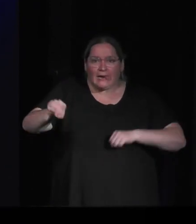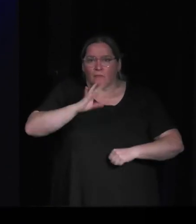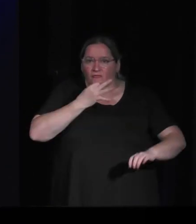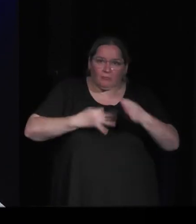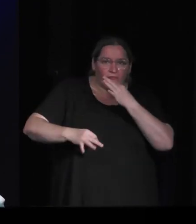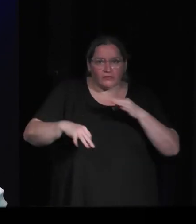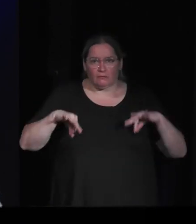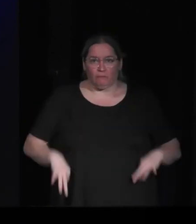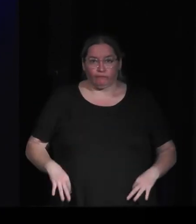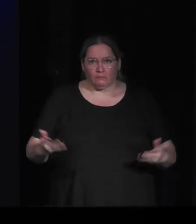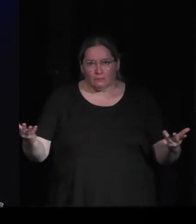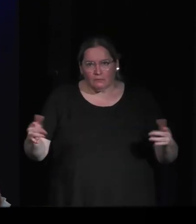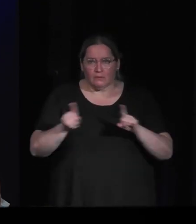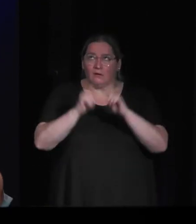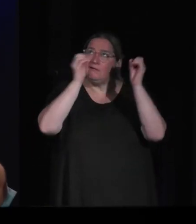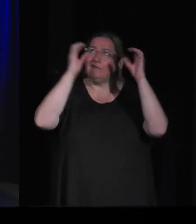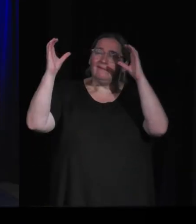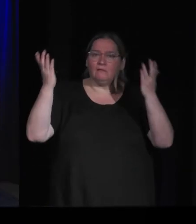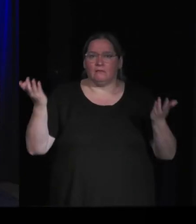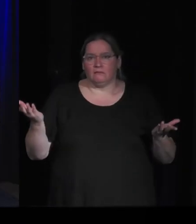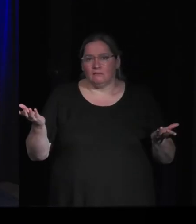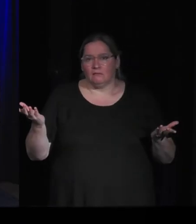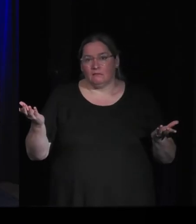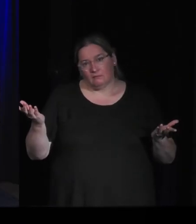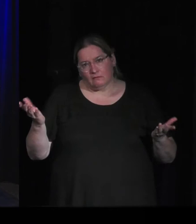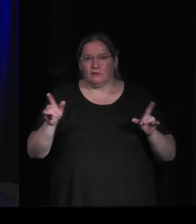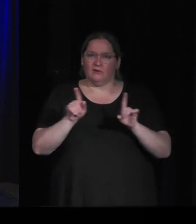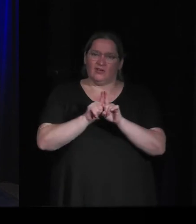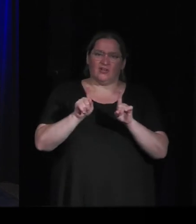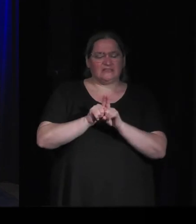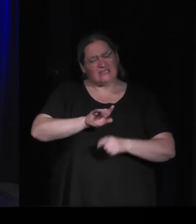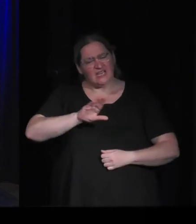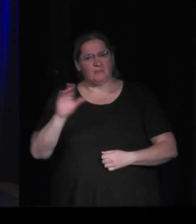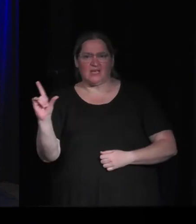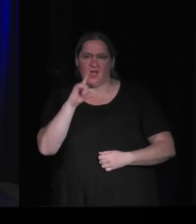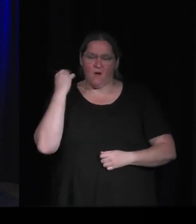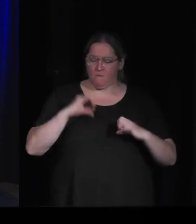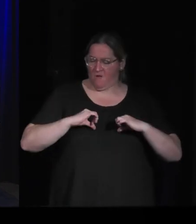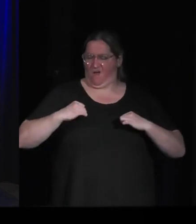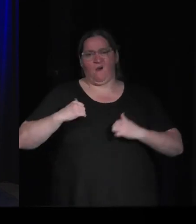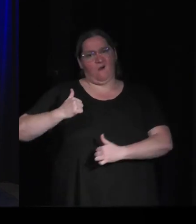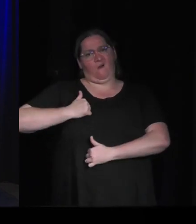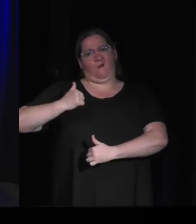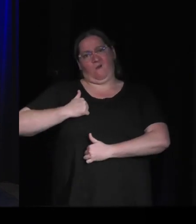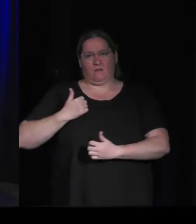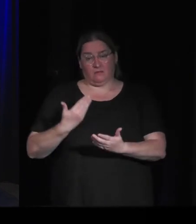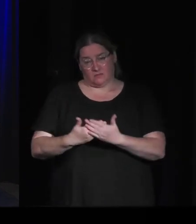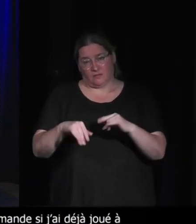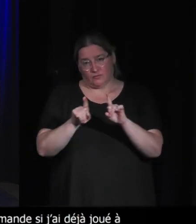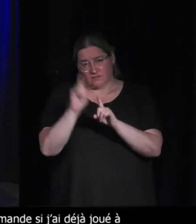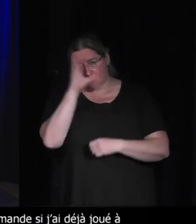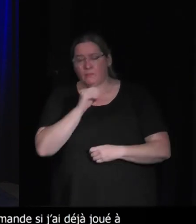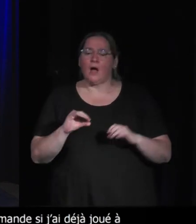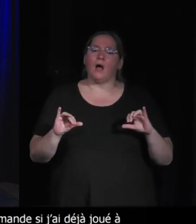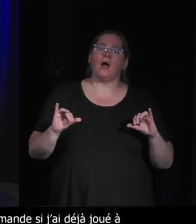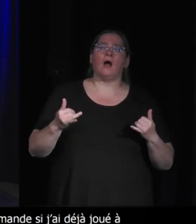puis cette espèce d'état d'esprit, peut-être de la masculinité militarisée, comme disaient les chercheurs sur l'idéologie des jeux vidéo. C'est-à que l